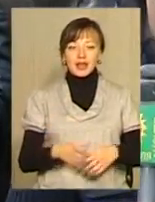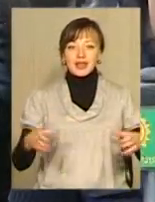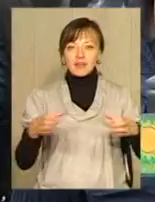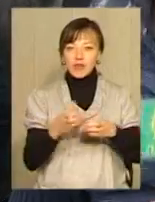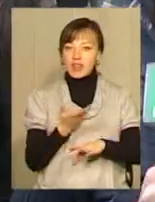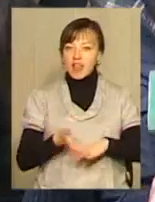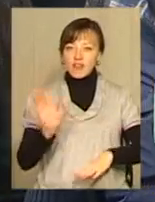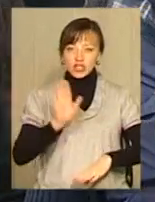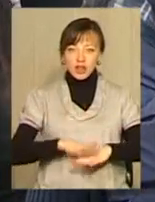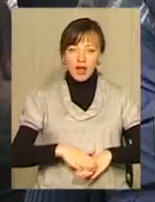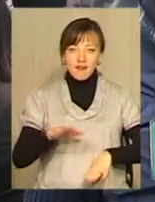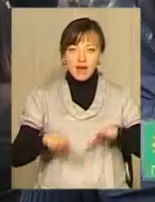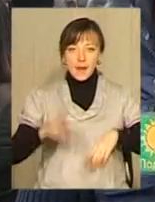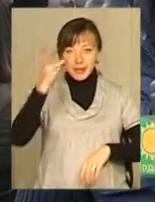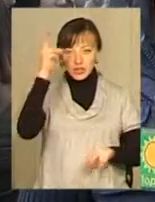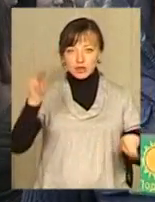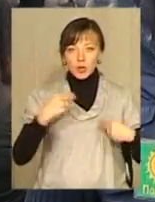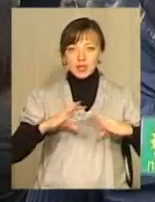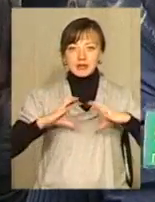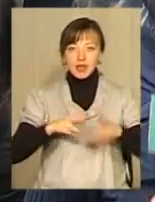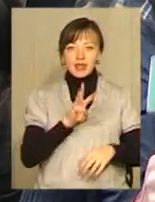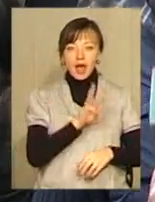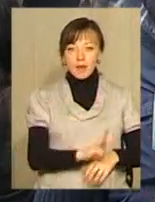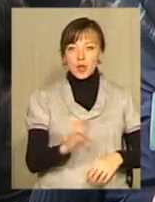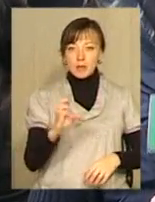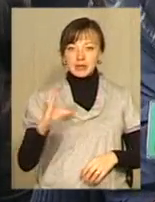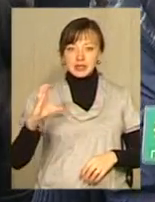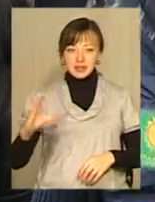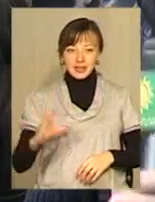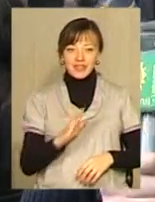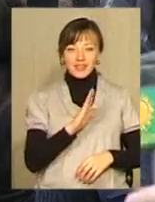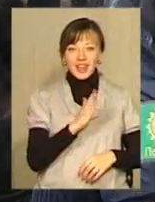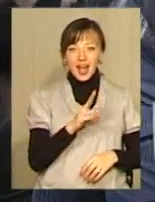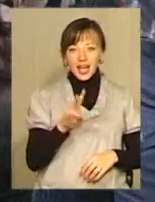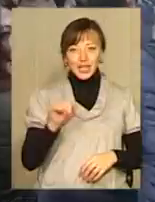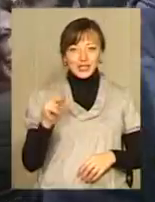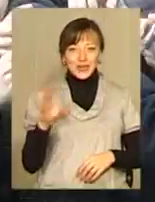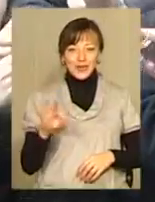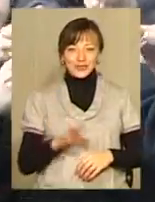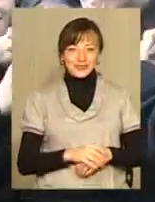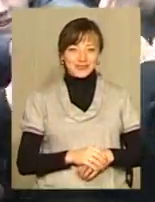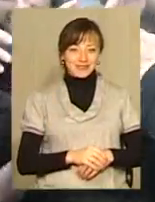надважка вага. У Хмельницькому – чемпіон світу за версією WBC Віталій Кличко!